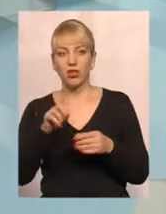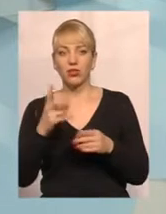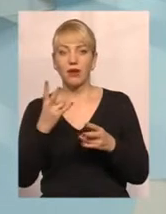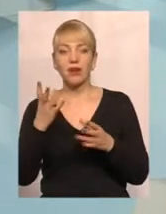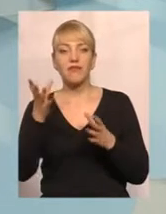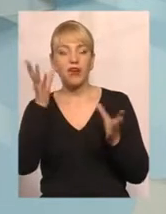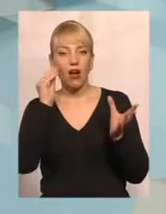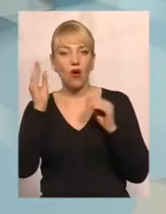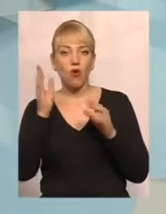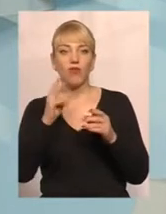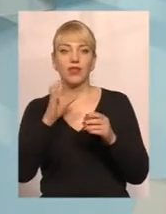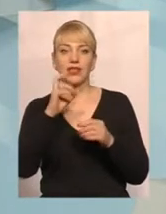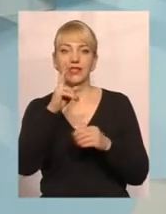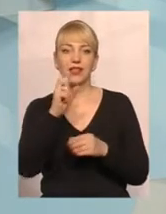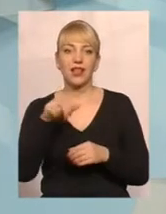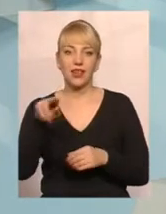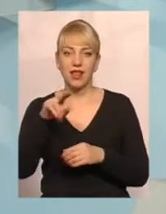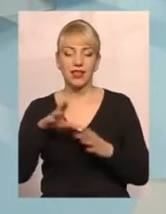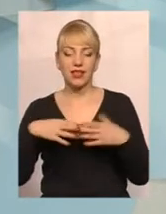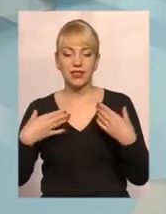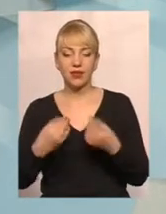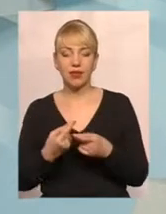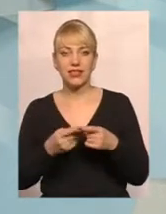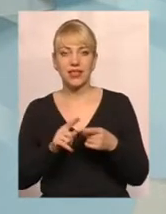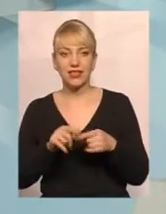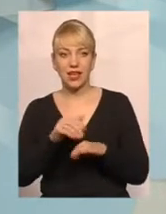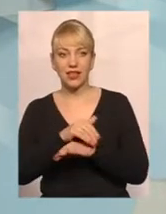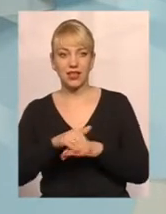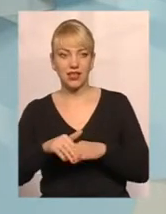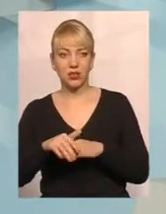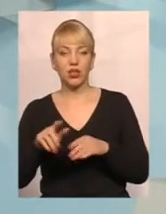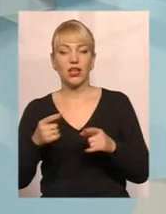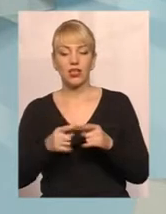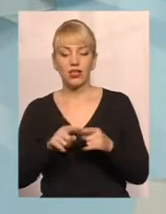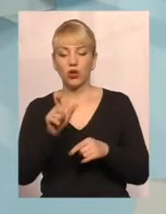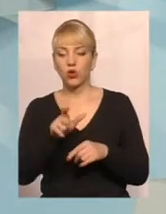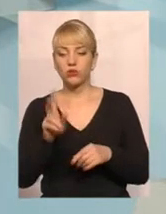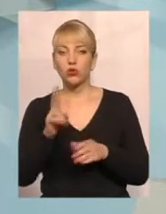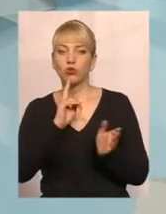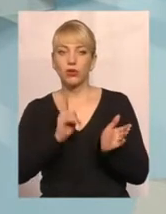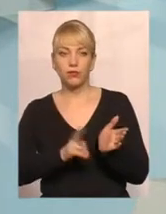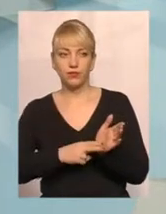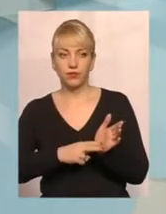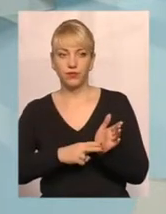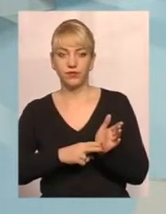враховувати лише склад сім'ї за даною адресою, не тих осіб, які зареєстровані.